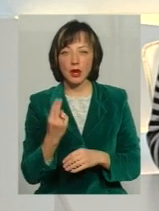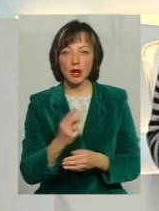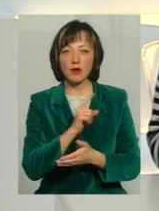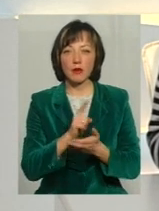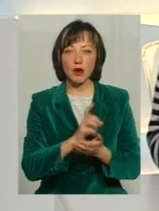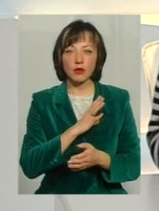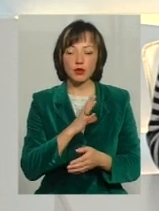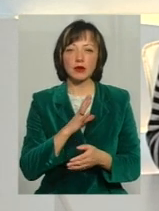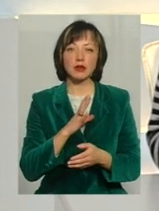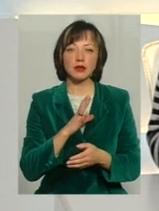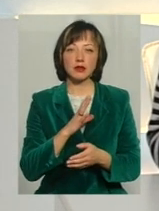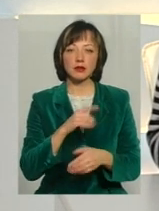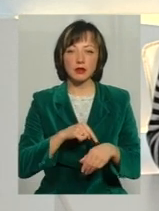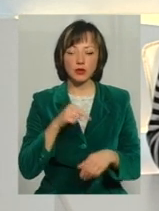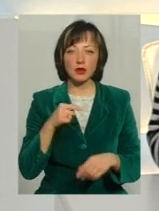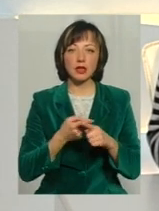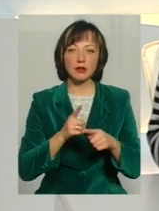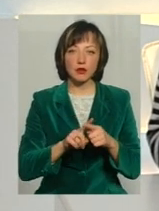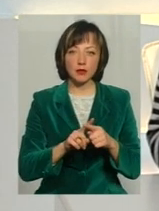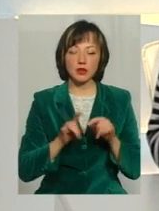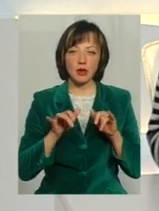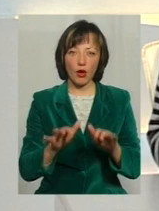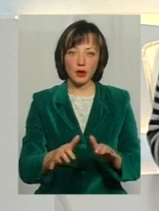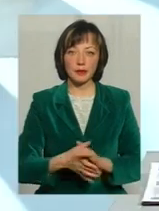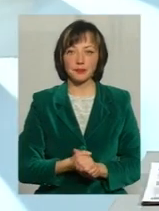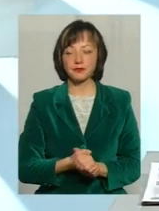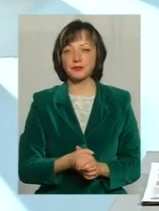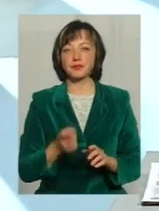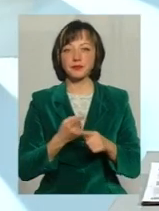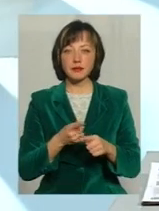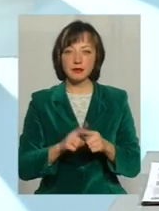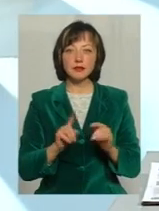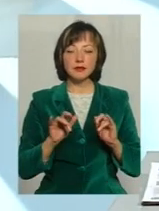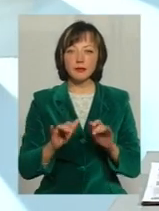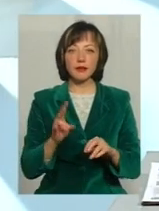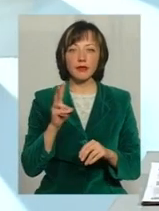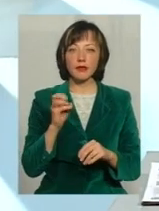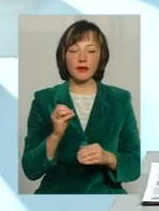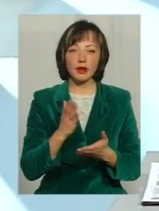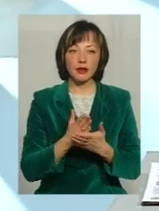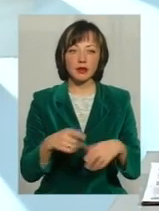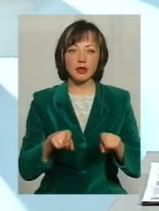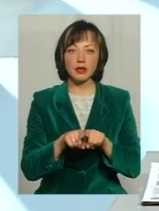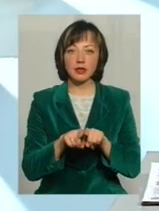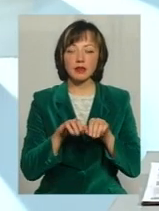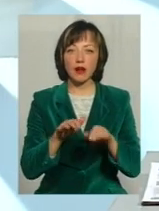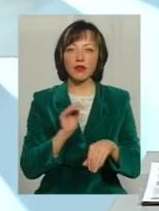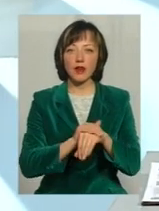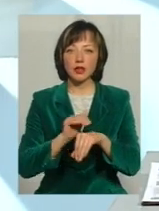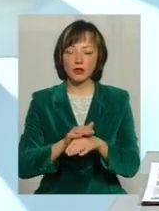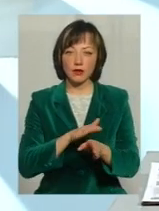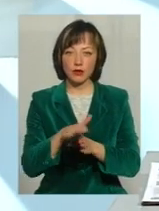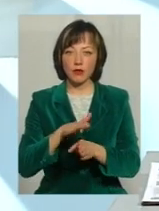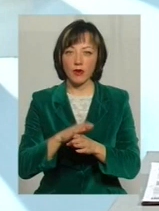бути обов'язково затронута на цьому заході І цей захід не є такий споднок, такий заход відбувається фактично постійно